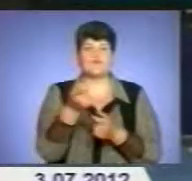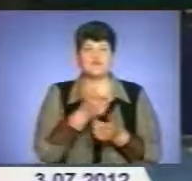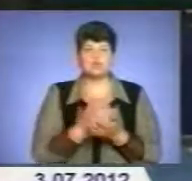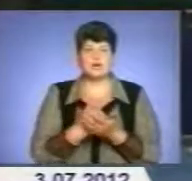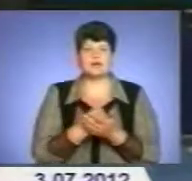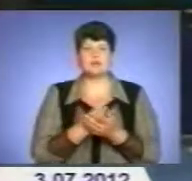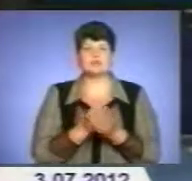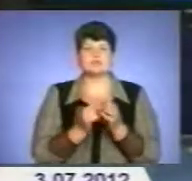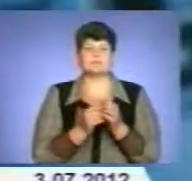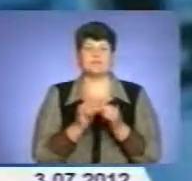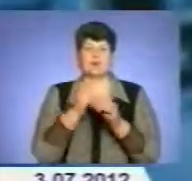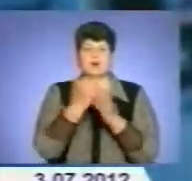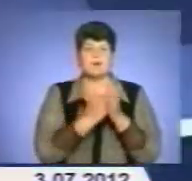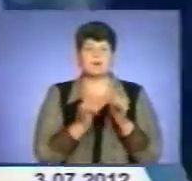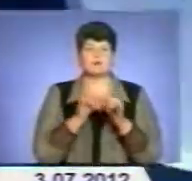розвитку садівництва.